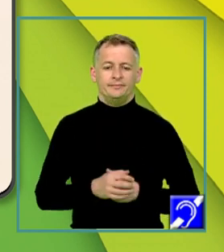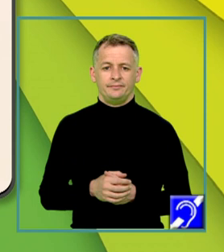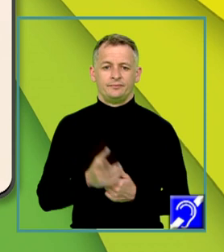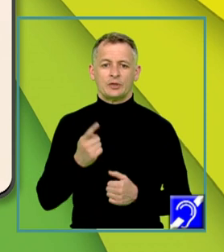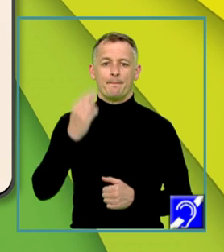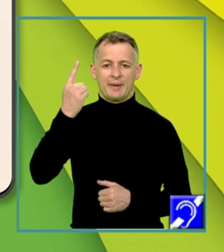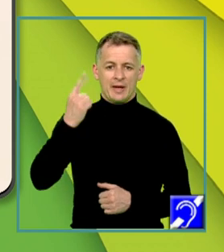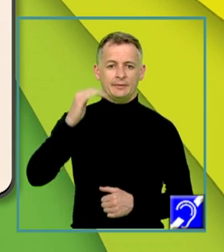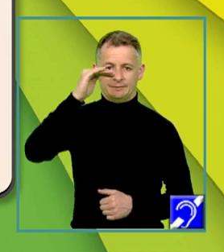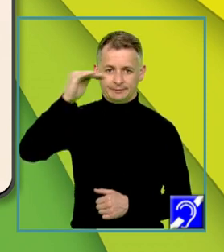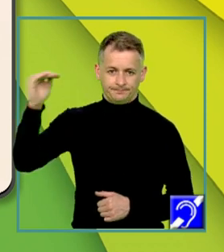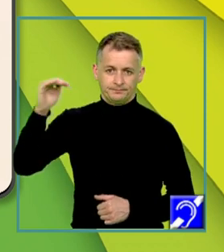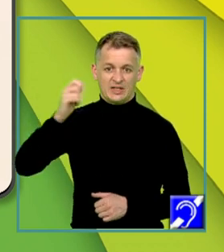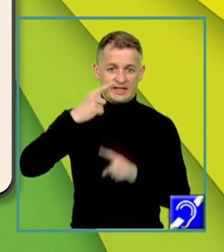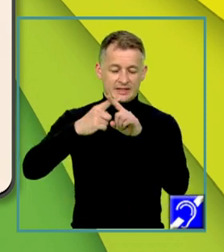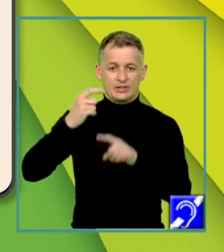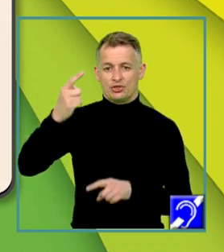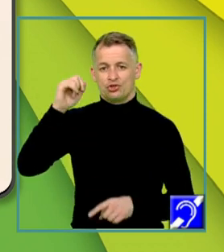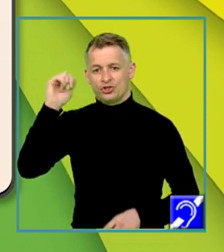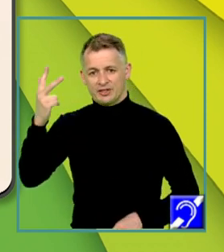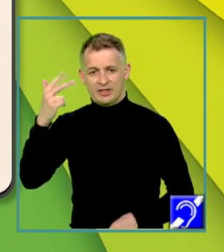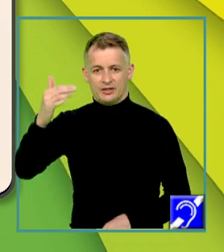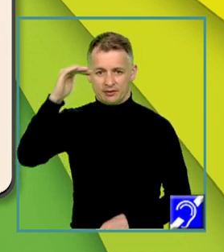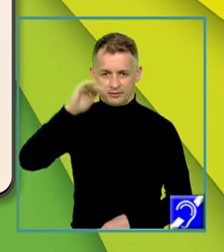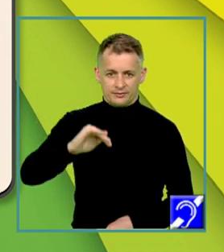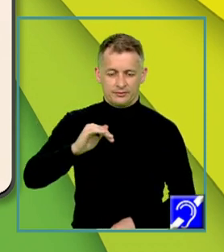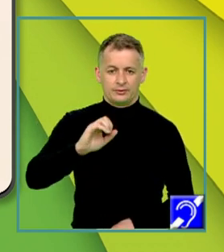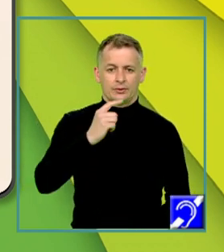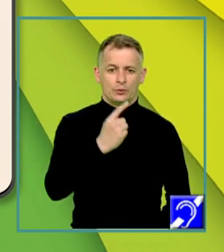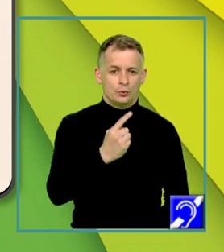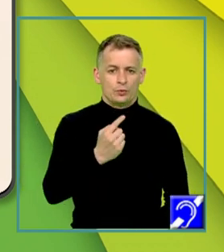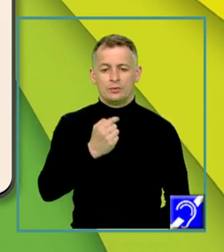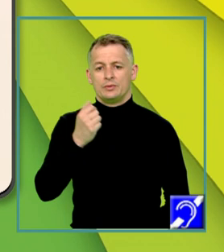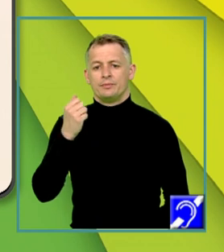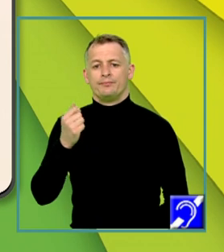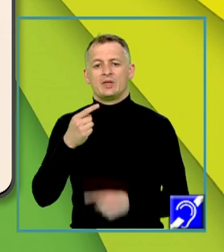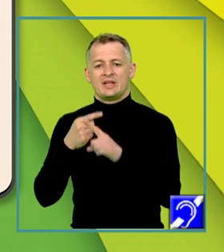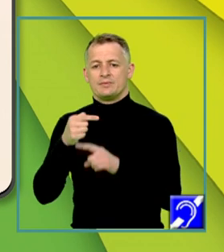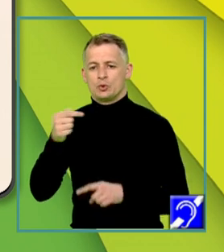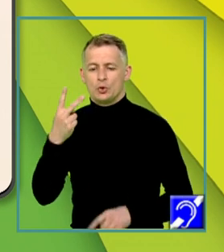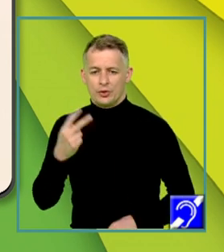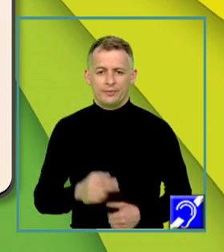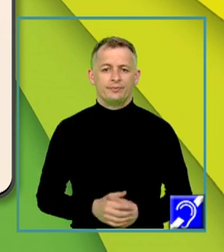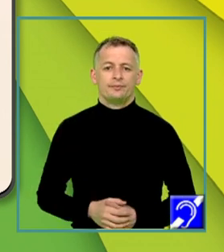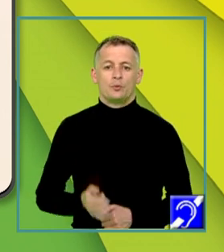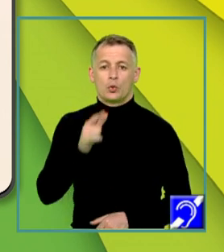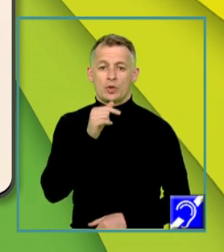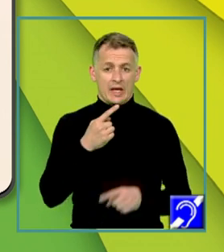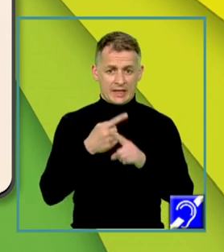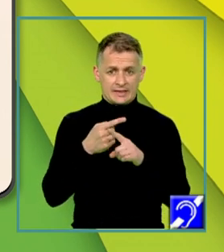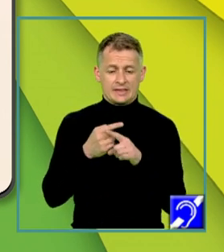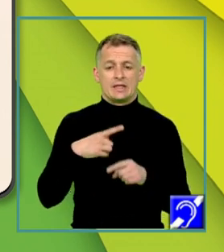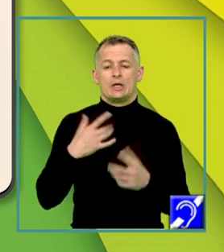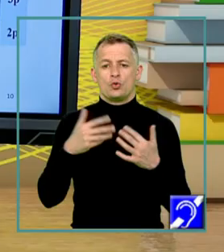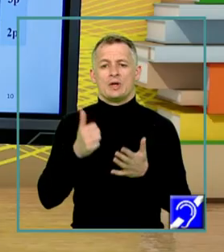ce au pe prima linie elementele X și 3 și pe linia a doua elementele 1 și X minus 2, unde X este un